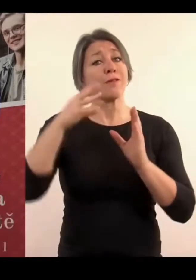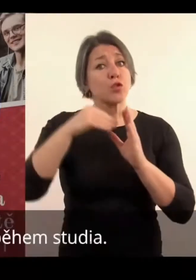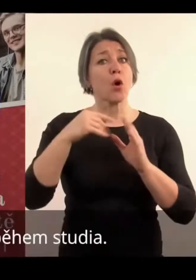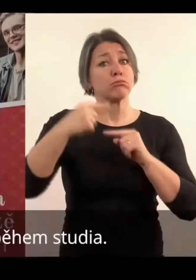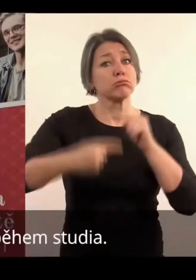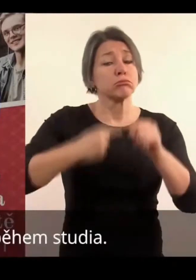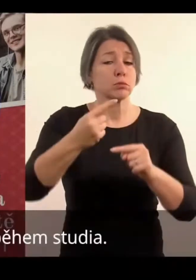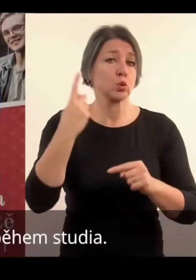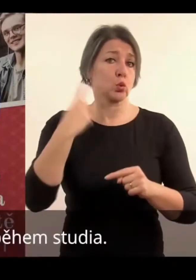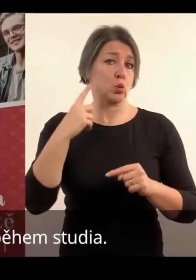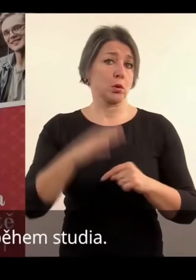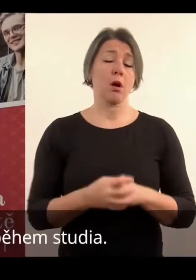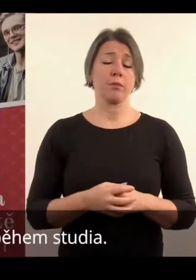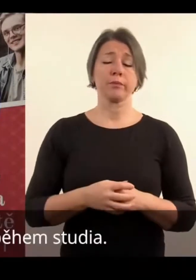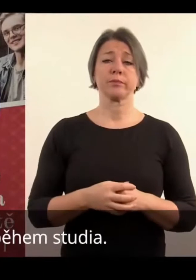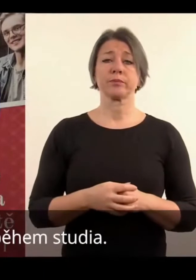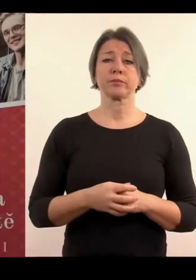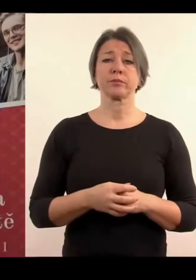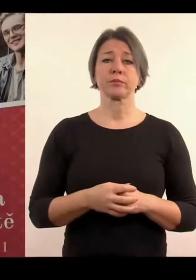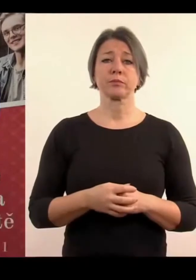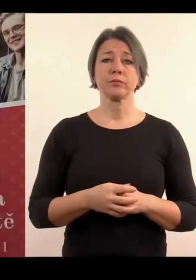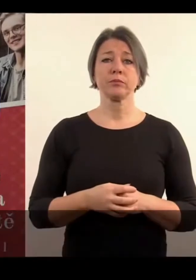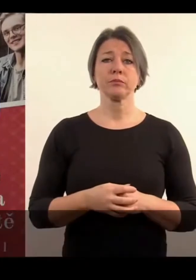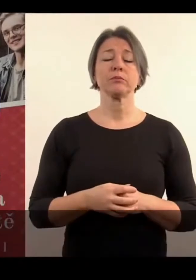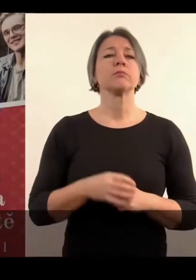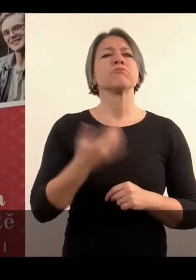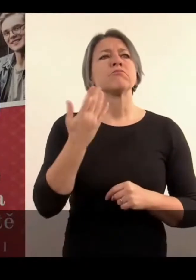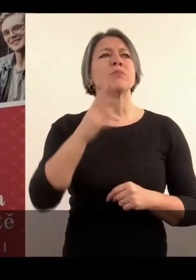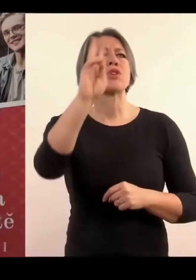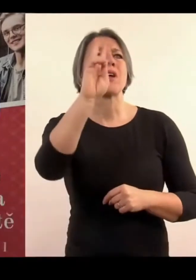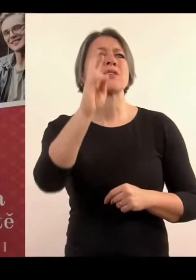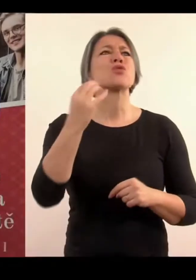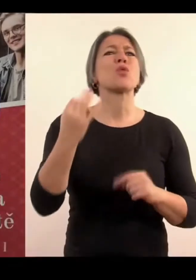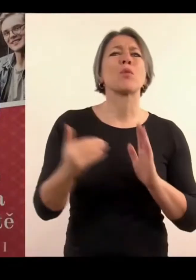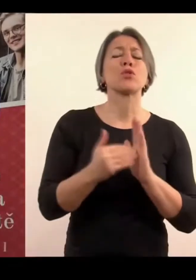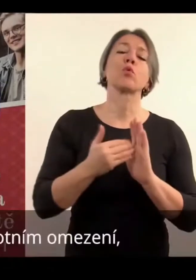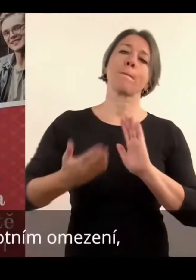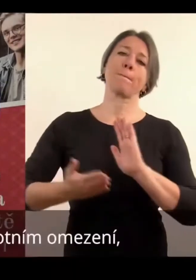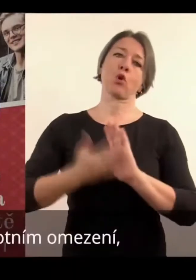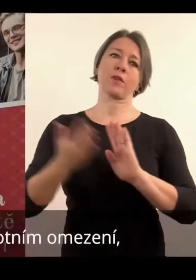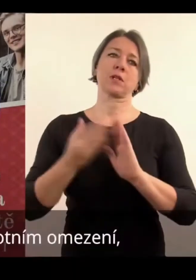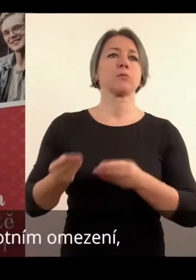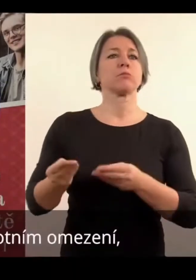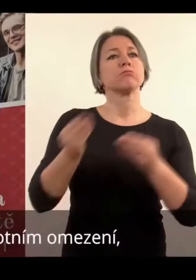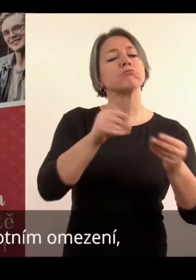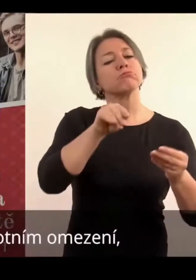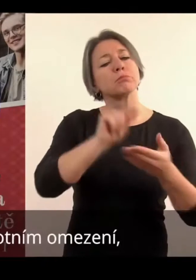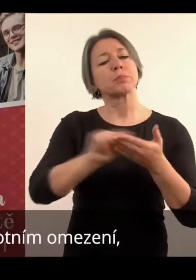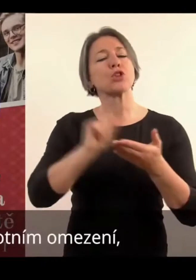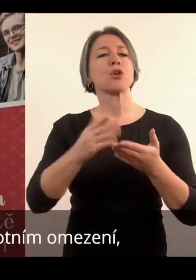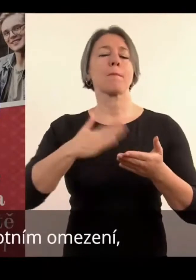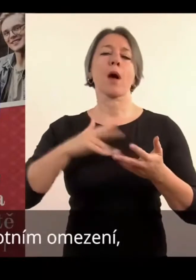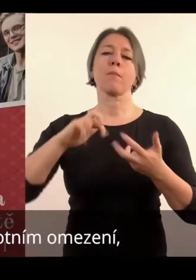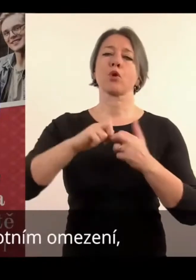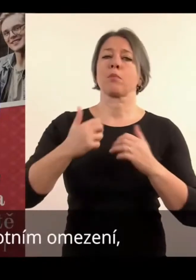zevidovat už několik během studia. V evidenci potřebujete doložit potřezení o tom zdravotním nomezení,